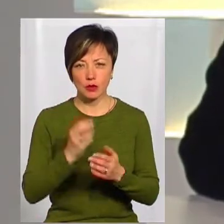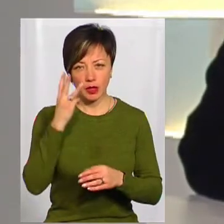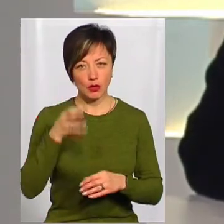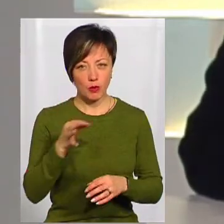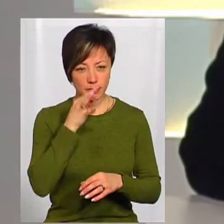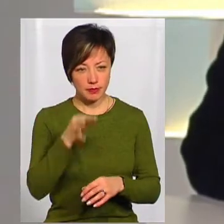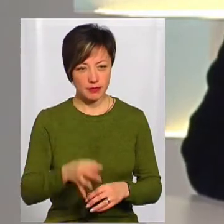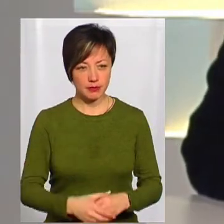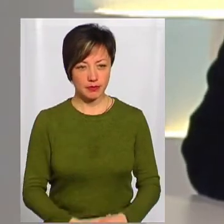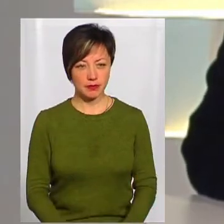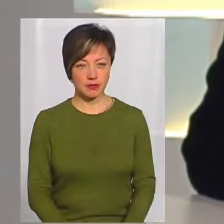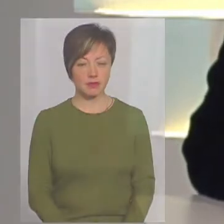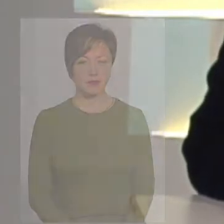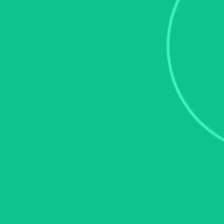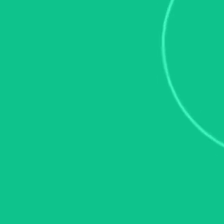ось що.